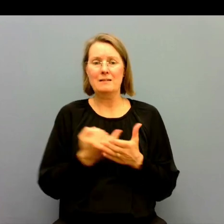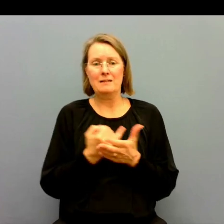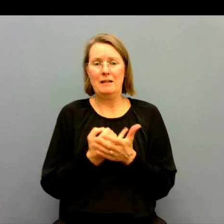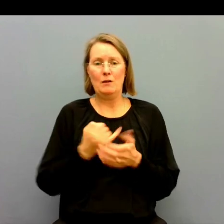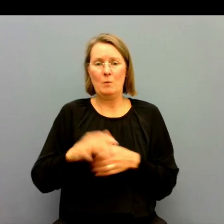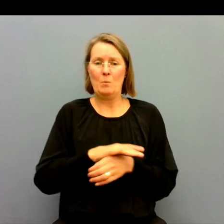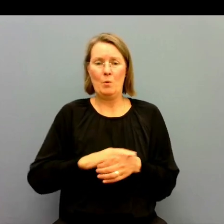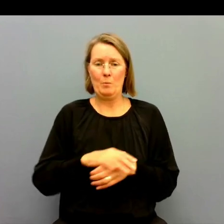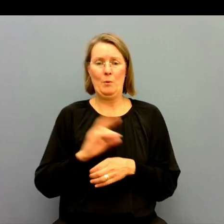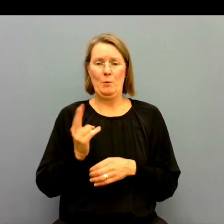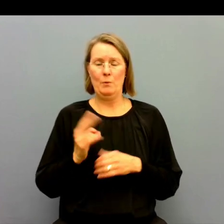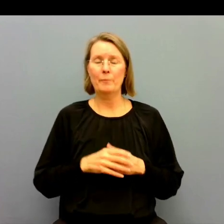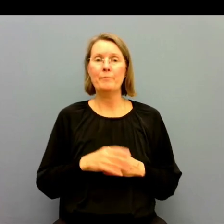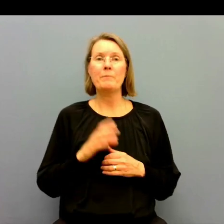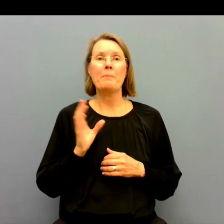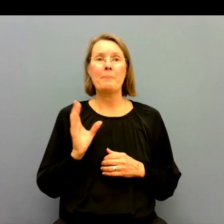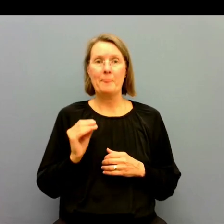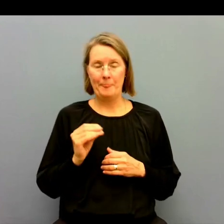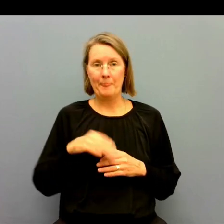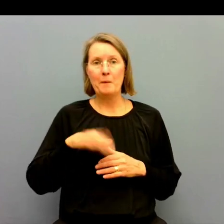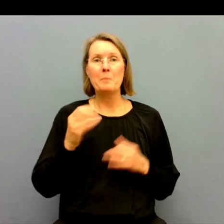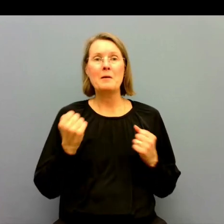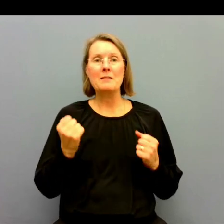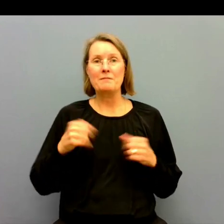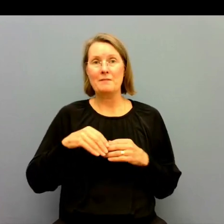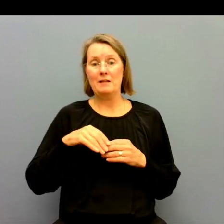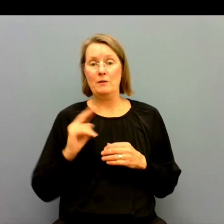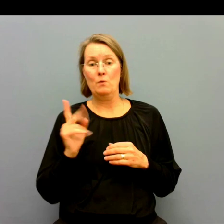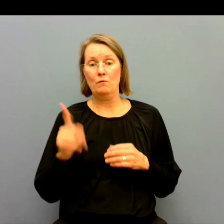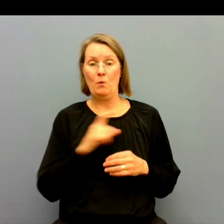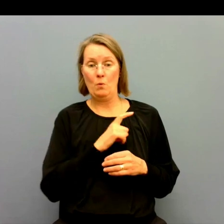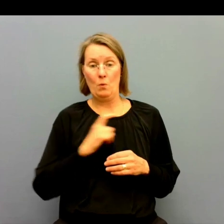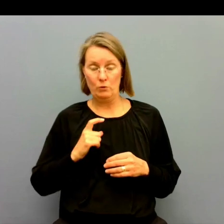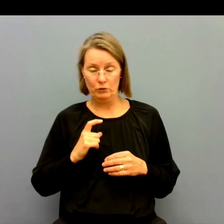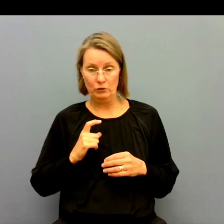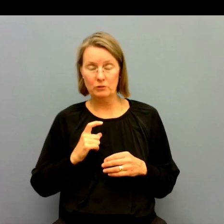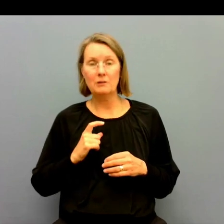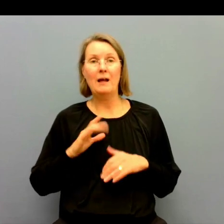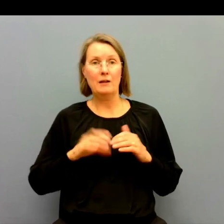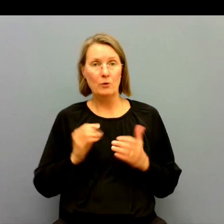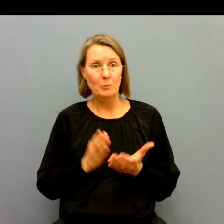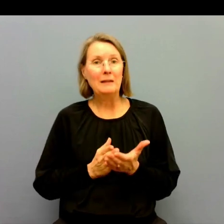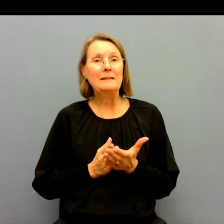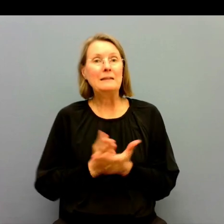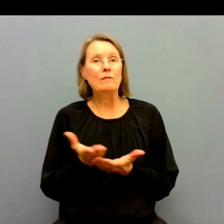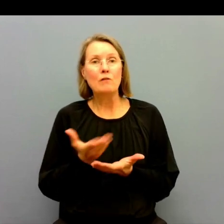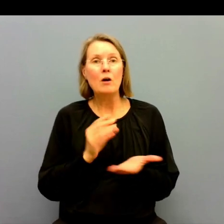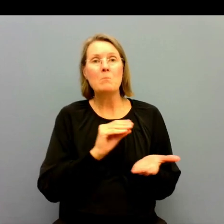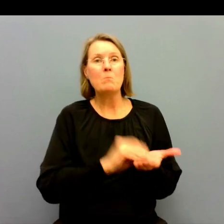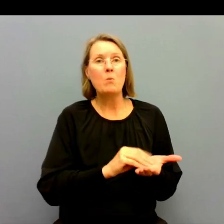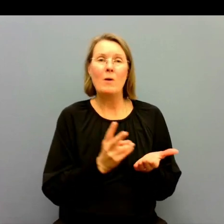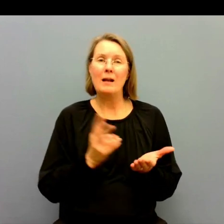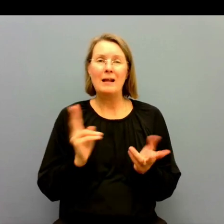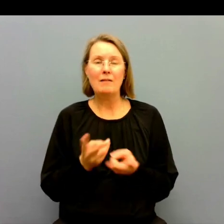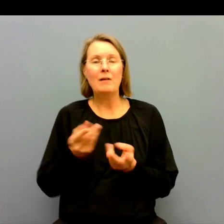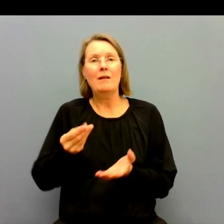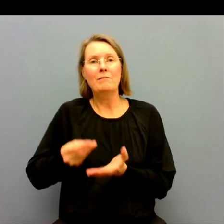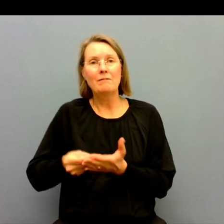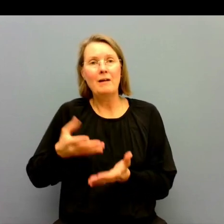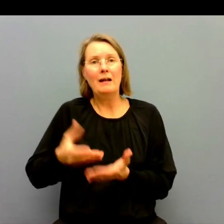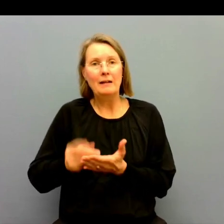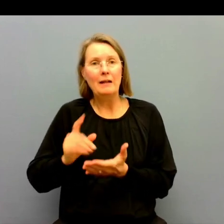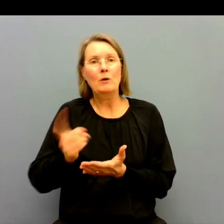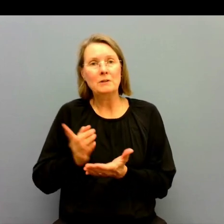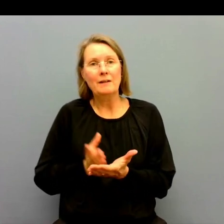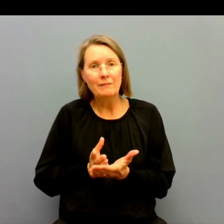ser på det här området? Den viktigaste insatsen nu som jag ser det. är ju att genomföra innehållet. Eller värdera